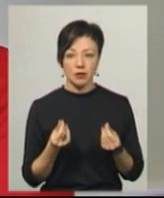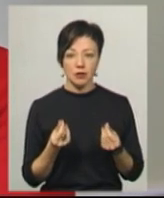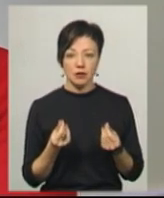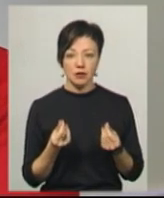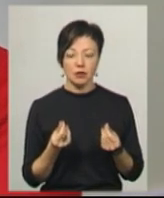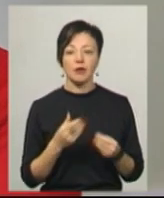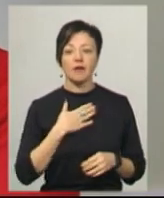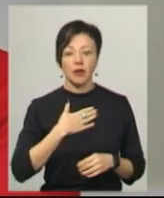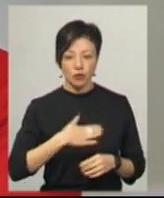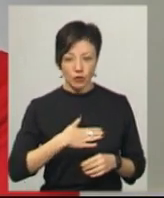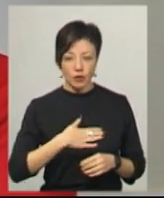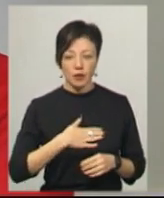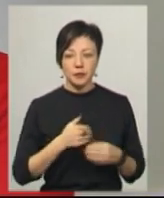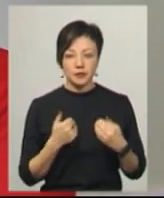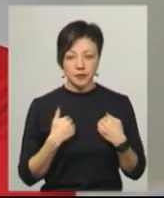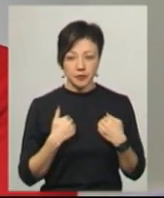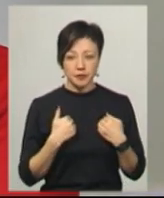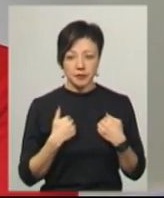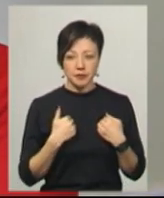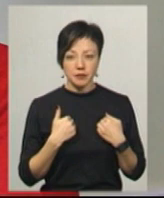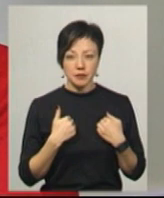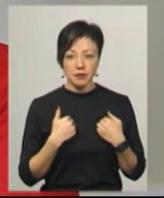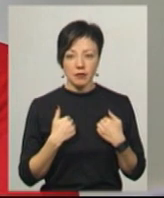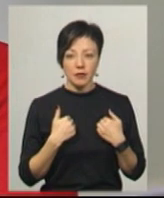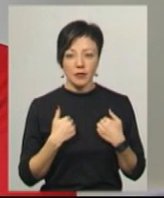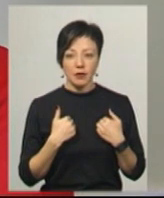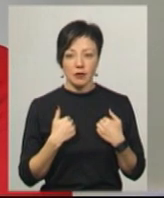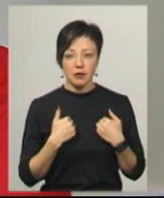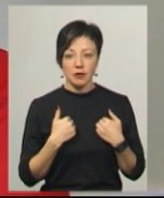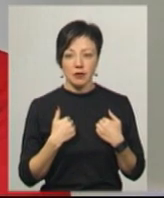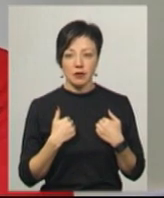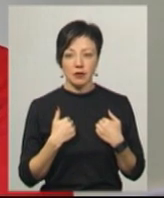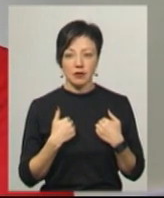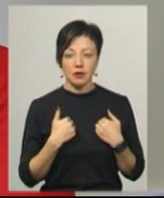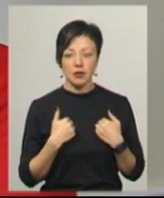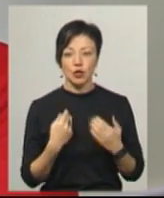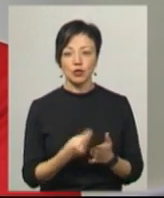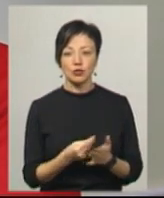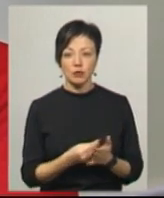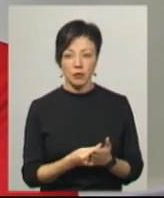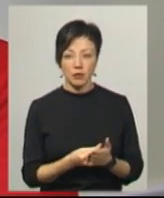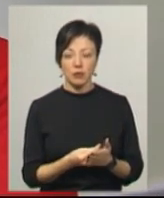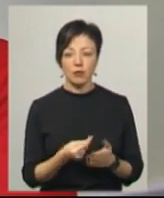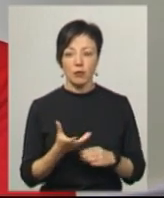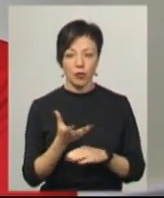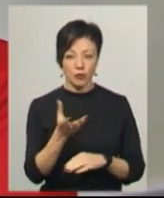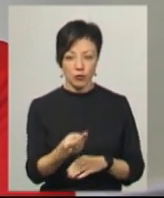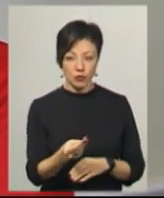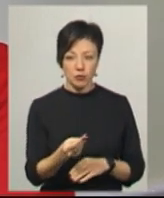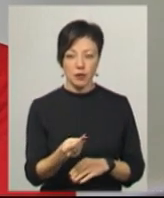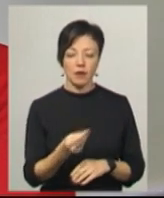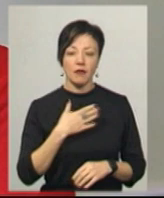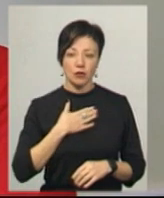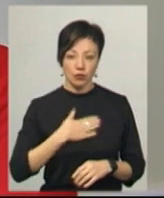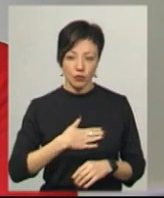влаштовує мене, наприклад, сума, яка ми проплочуємо, вона